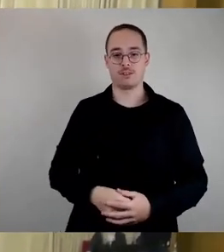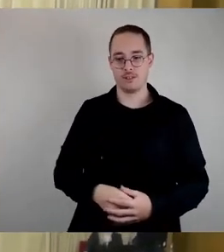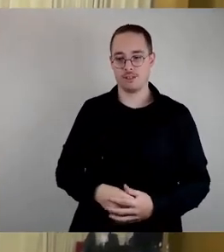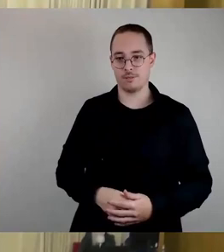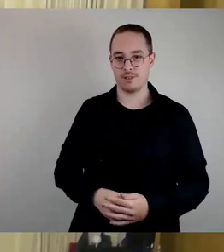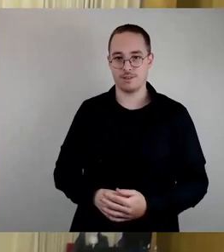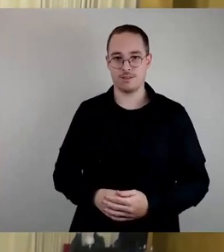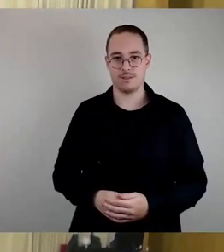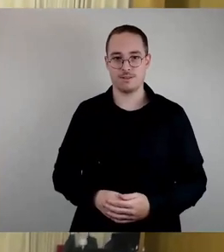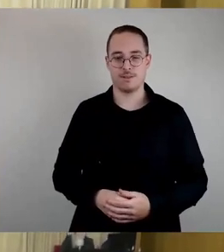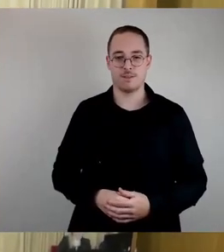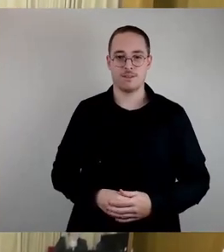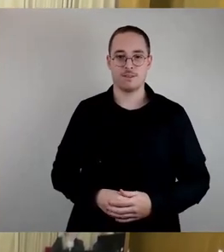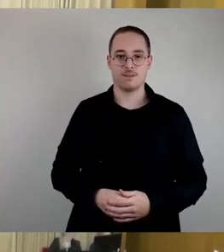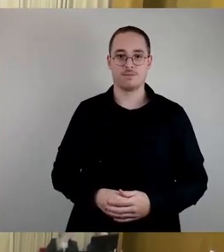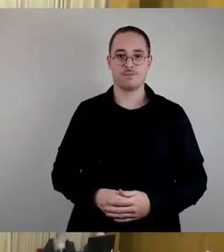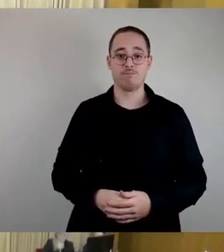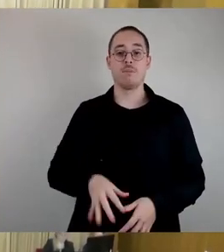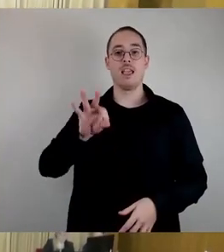FDP, Herr Blöthner, bitteschön.